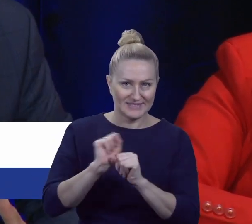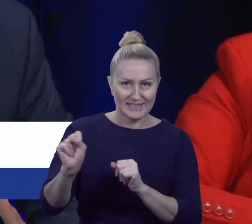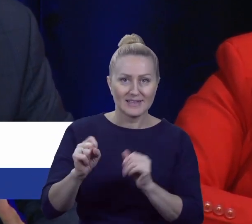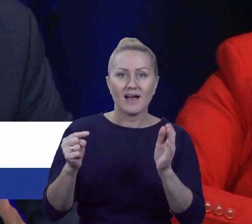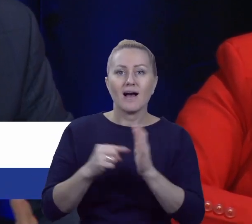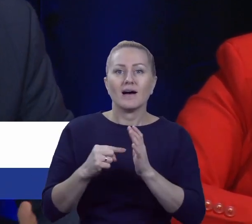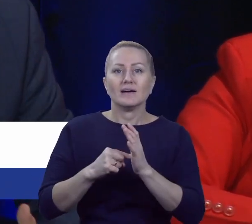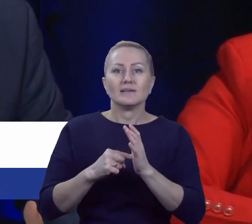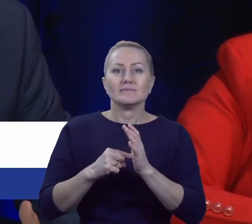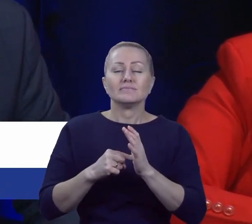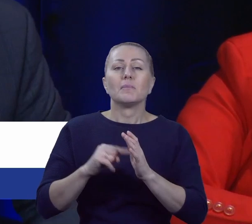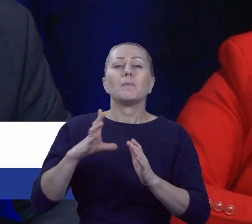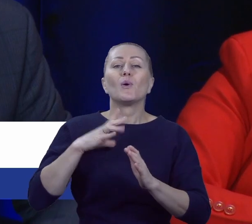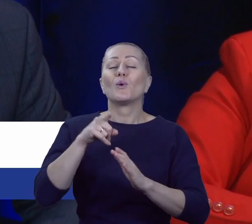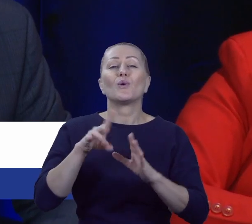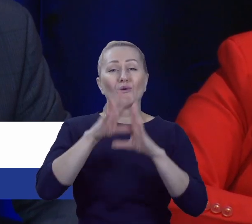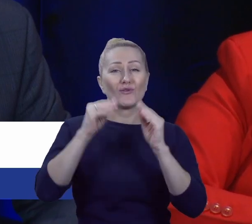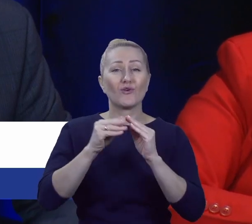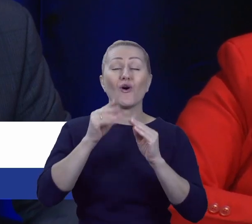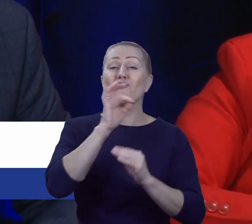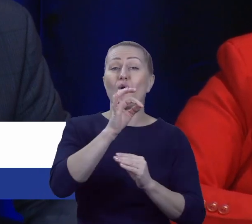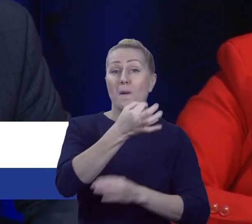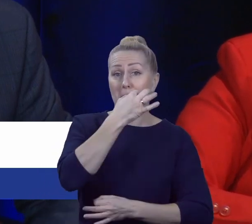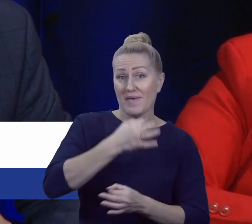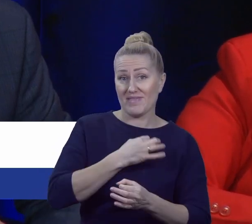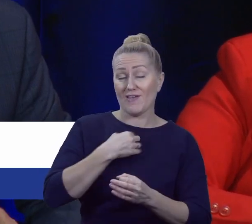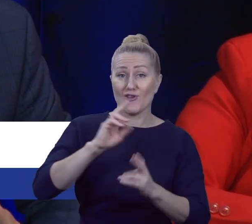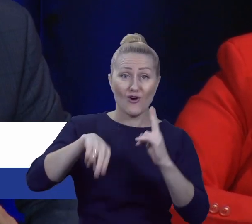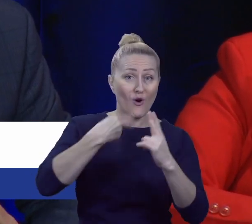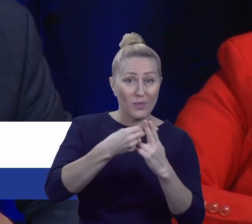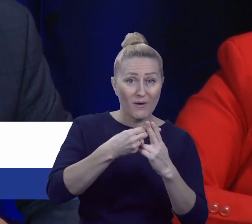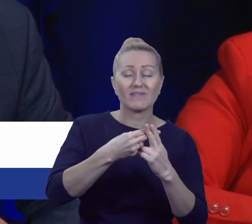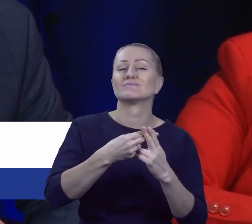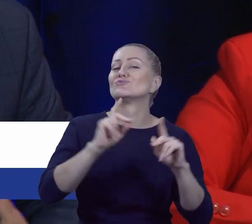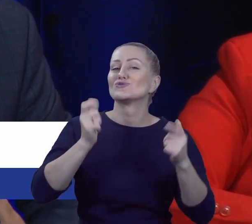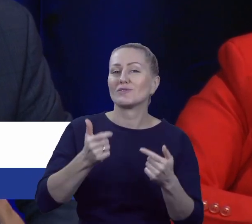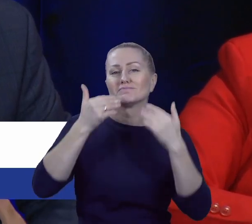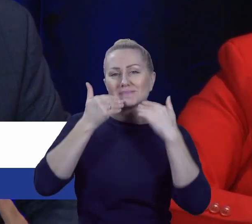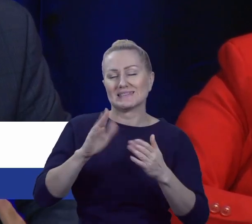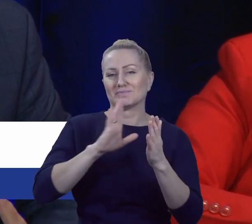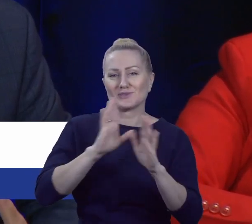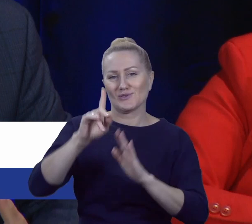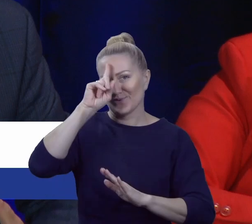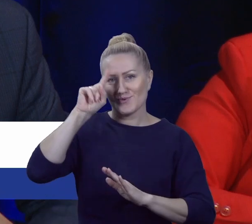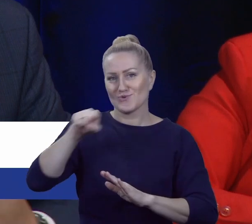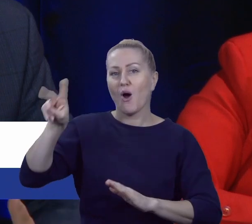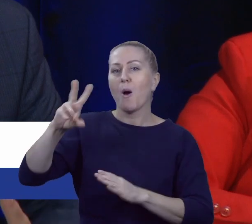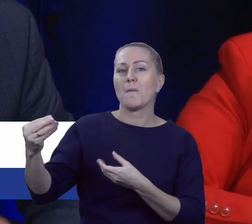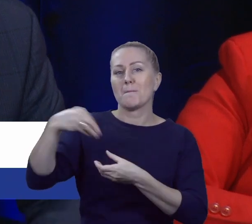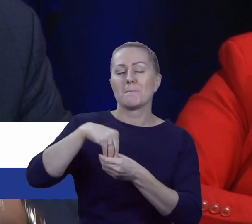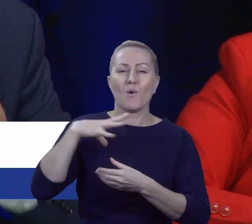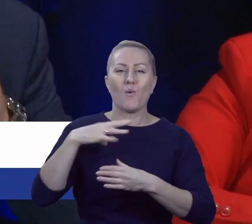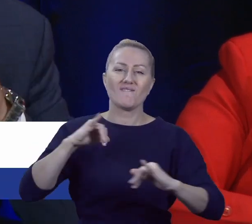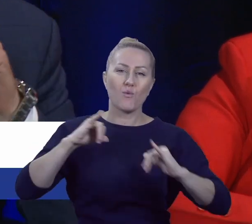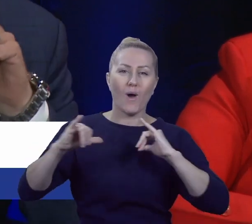odpowiedzią na to, pana redaktora, pytanie jest to, co ja słyszę od osób, które uczestniczyły w sprawowaniu władzy przed tym